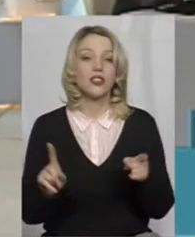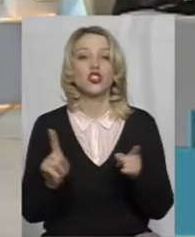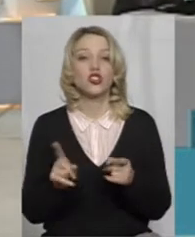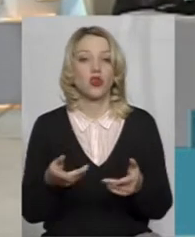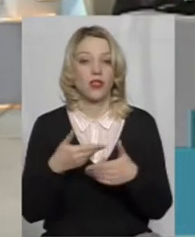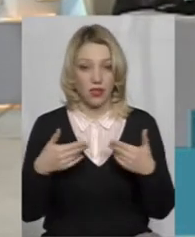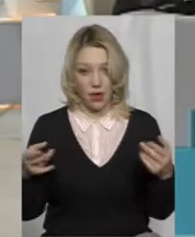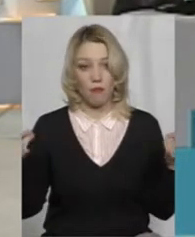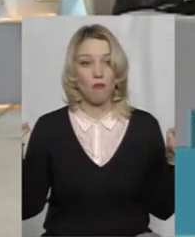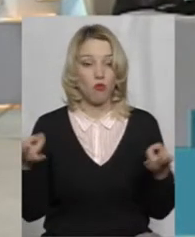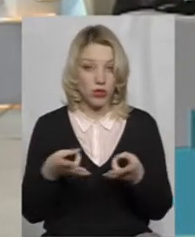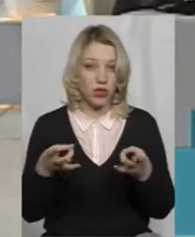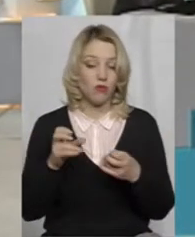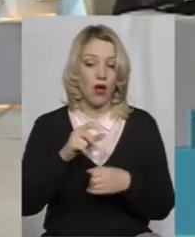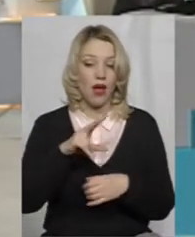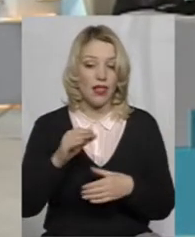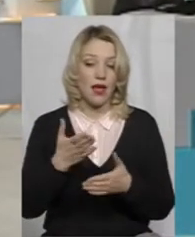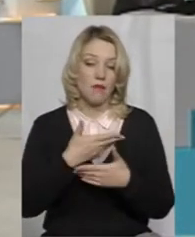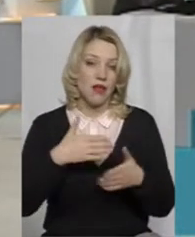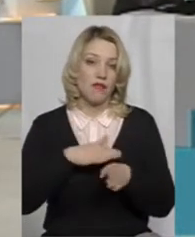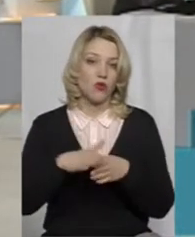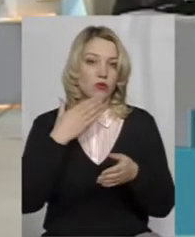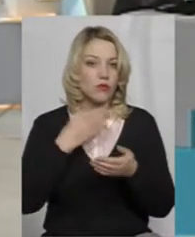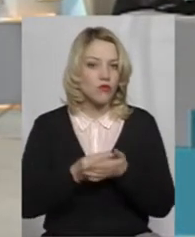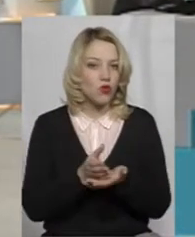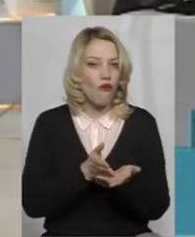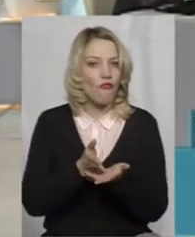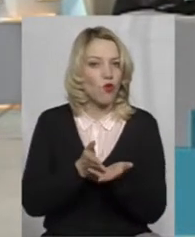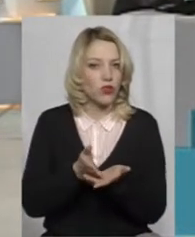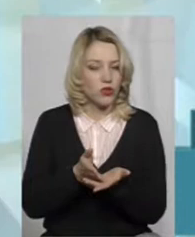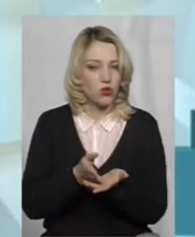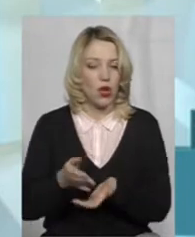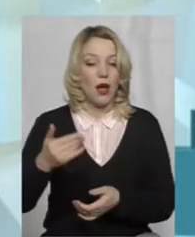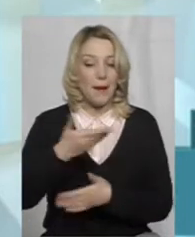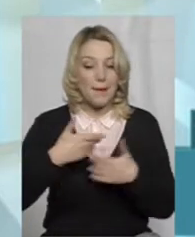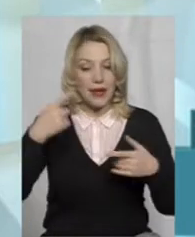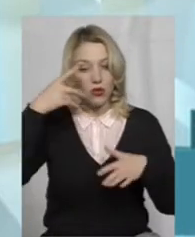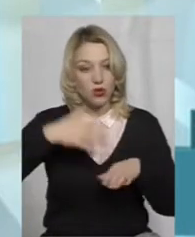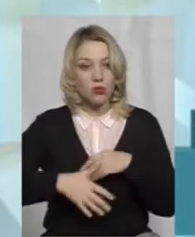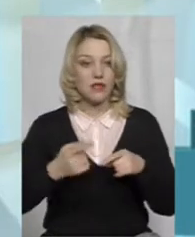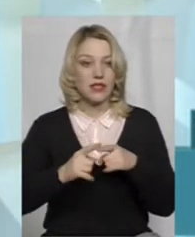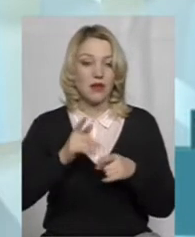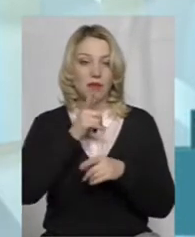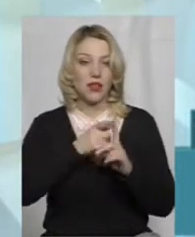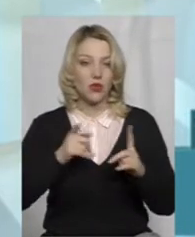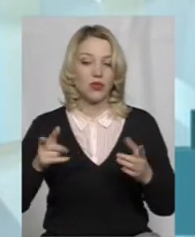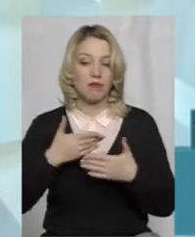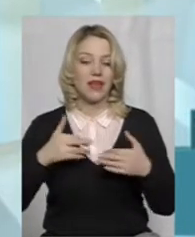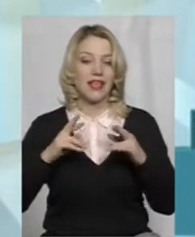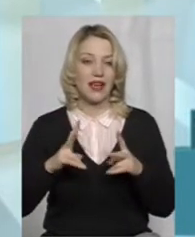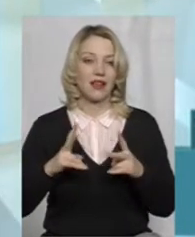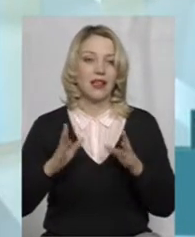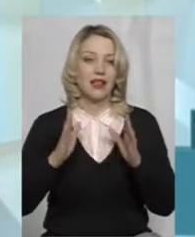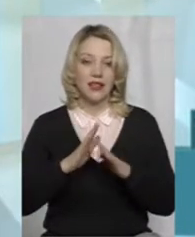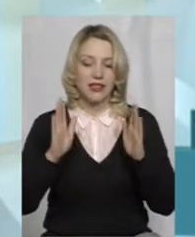потрібно, але ми виконуємо свою функцію. Ми розуміємо, що в цей період ми, як не